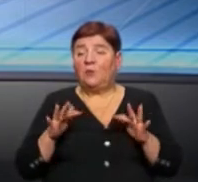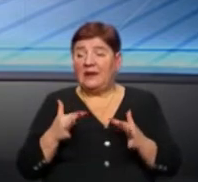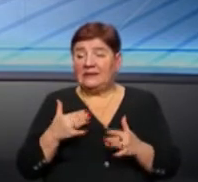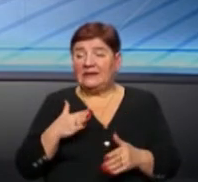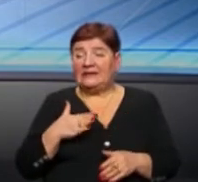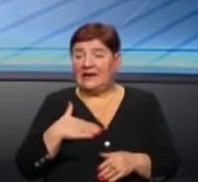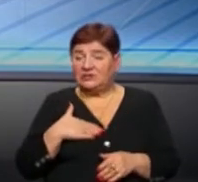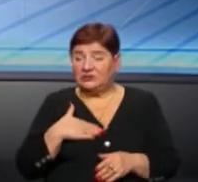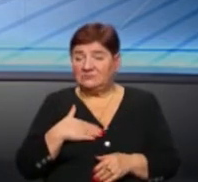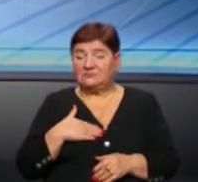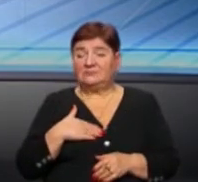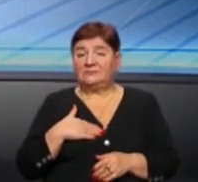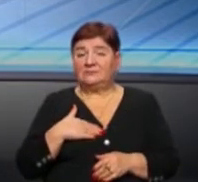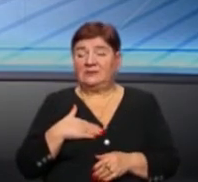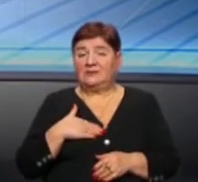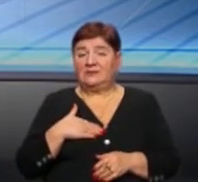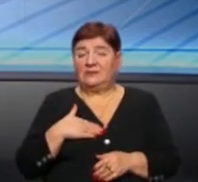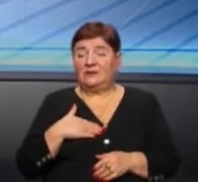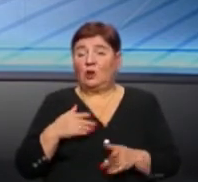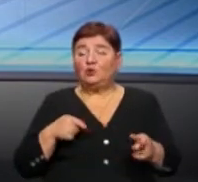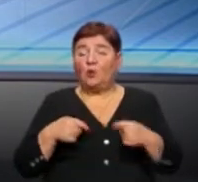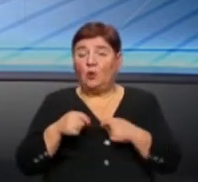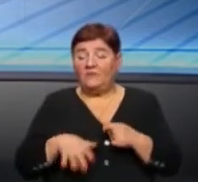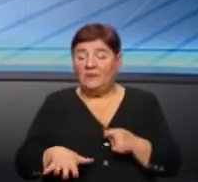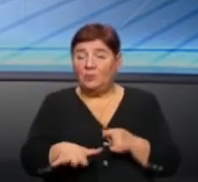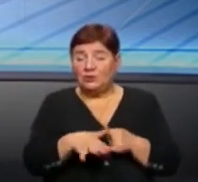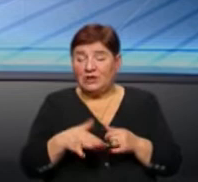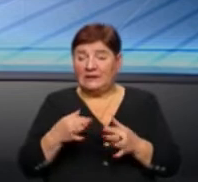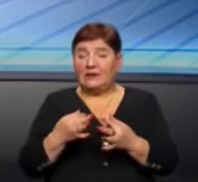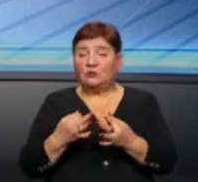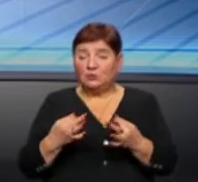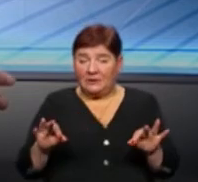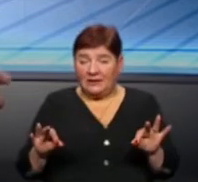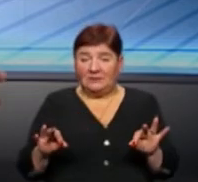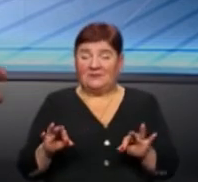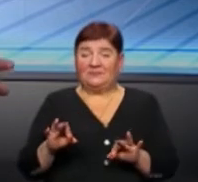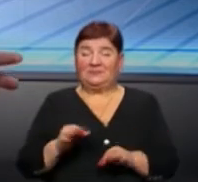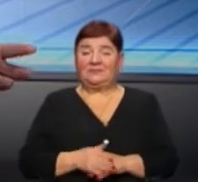наші торгові площадки це позволяють. Вже, якщо говорити,